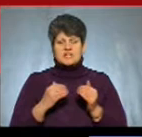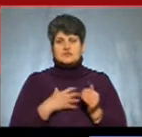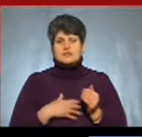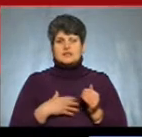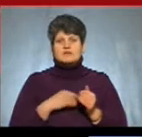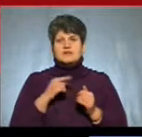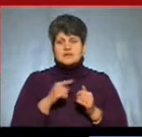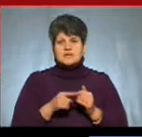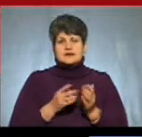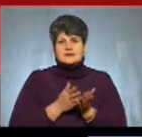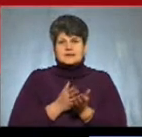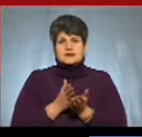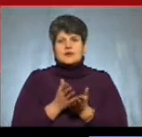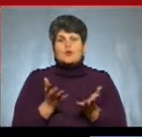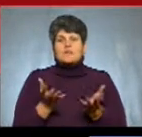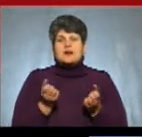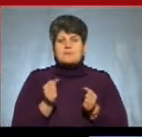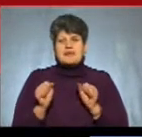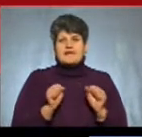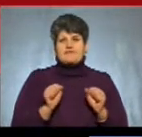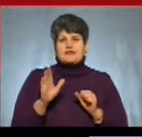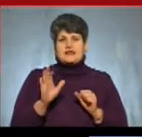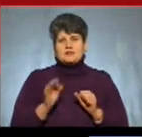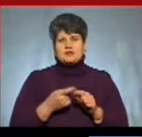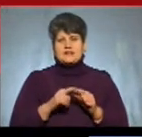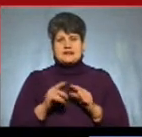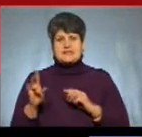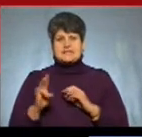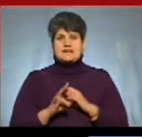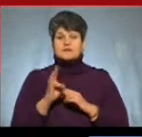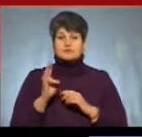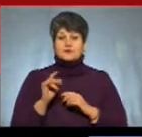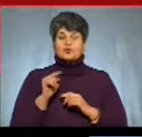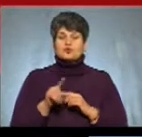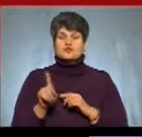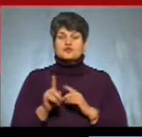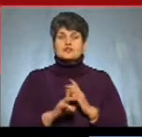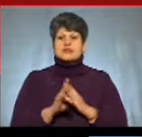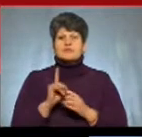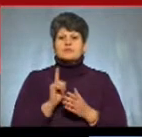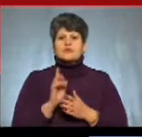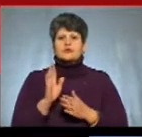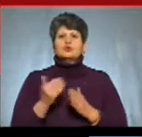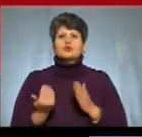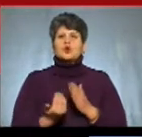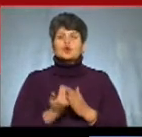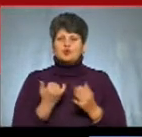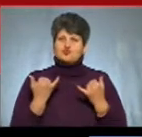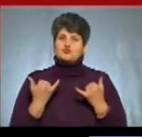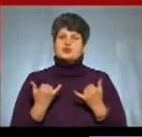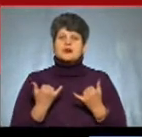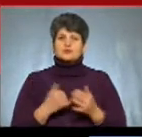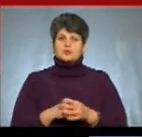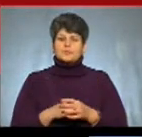стратегії, яку прийме керівництво цієї церкви. Тому що церква повинна бути новою, сучасною.